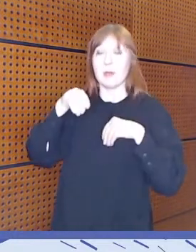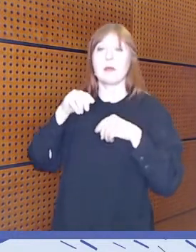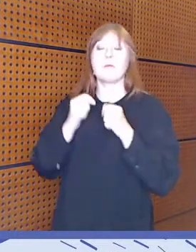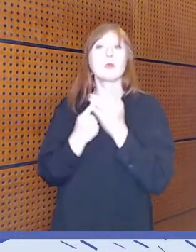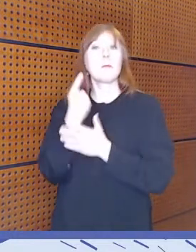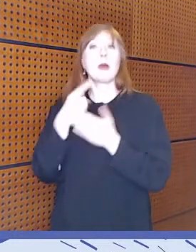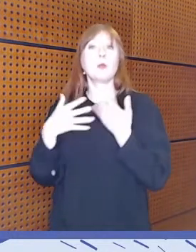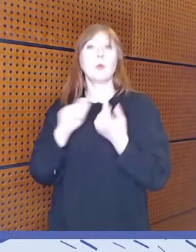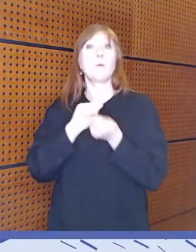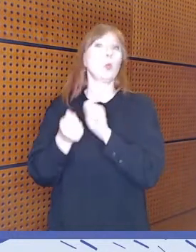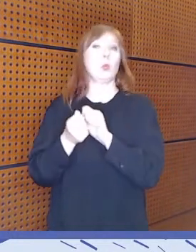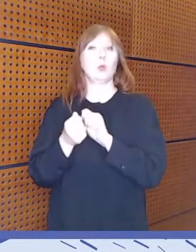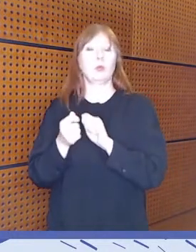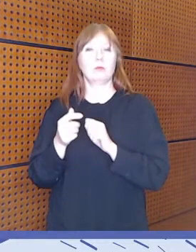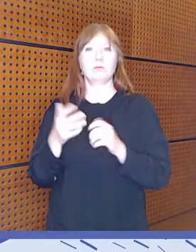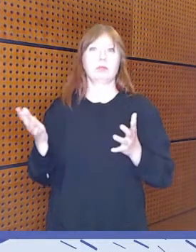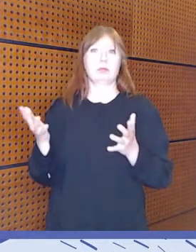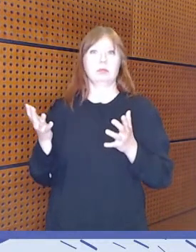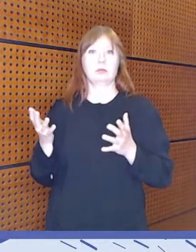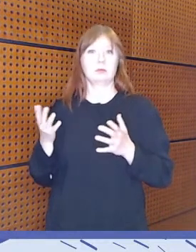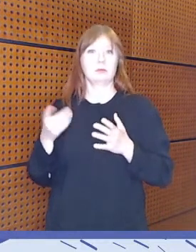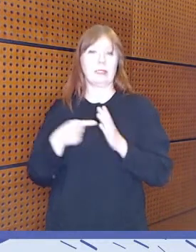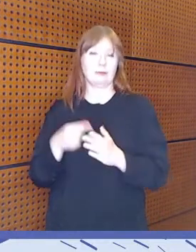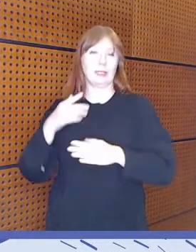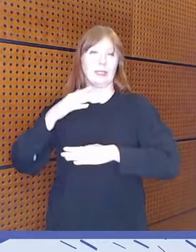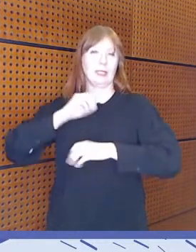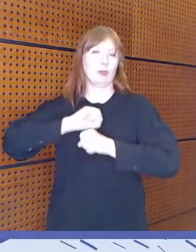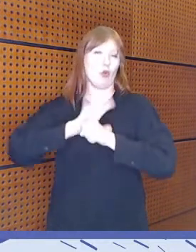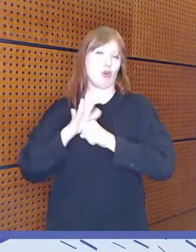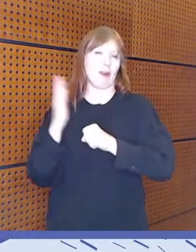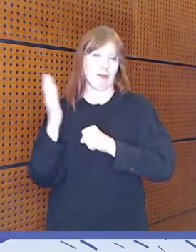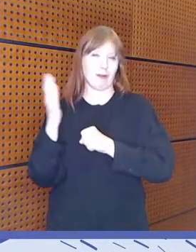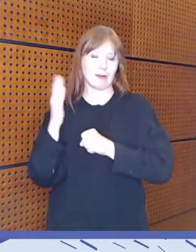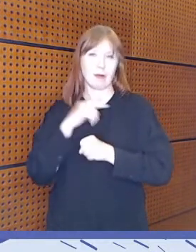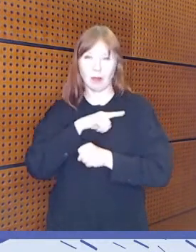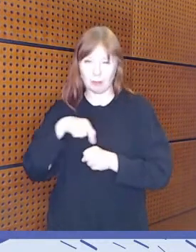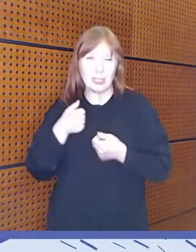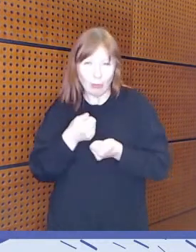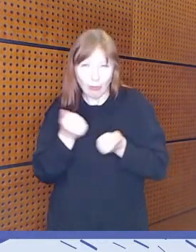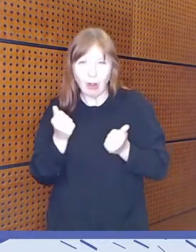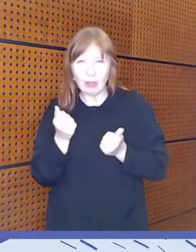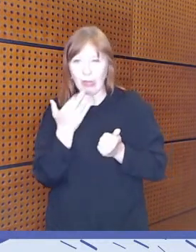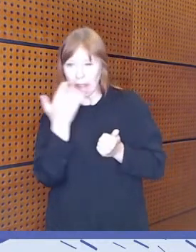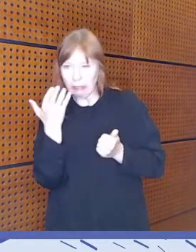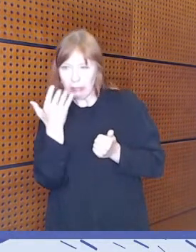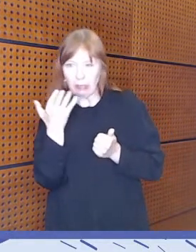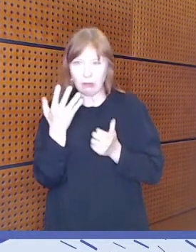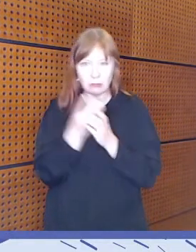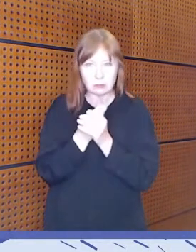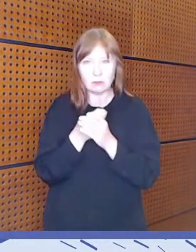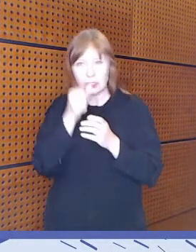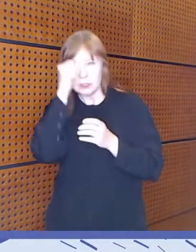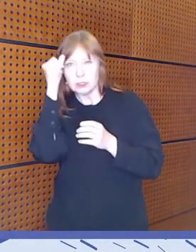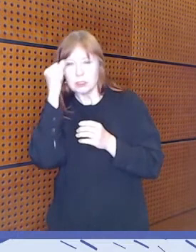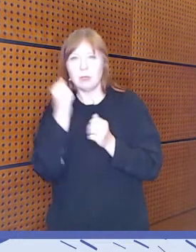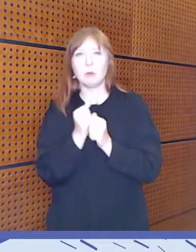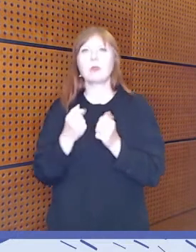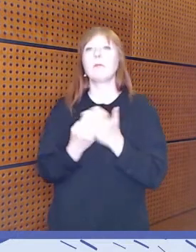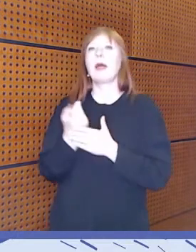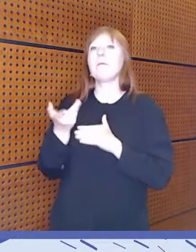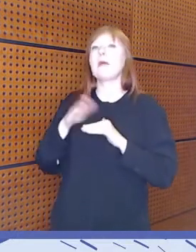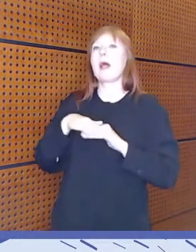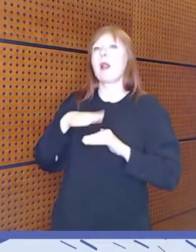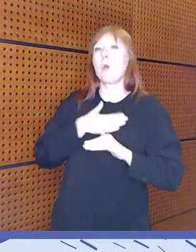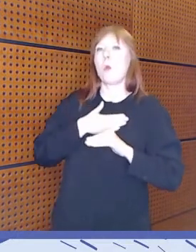muuttuukin yhtäkkiä, niin kuin korona-aikana, me kaikki ollaan kipultu digin kanssa, mutta sitten kun on vielä se haaste, ja yhtäkkiä siitä pätevästä,